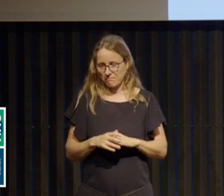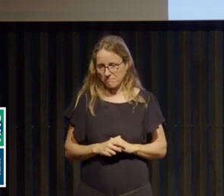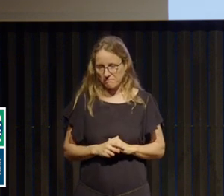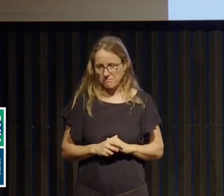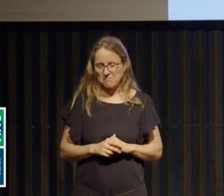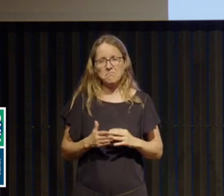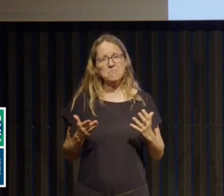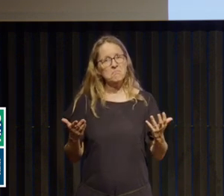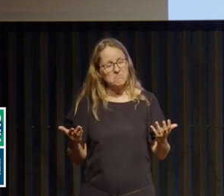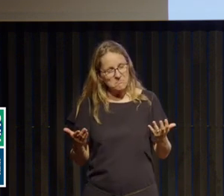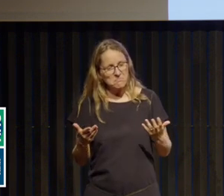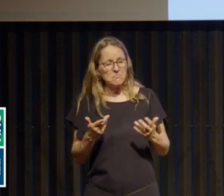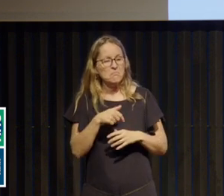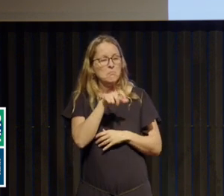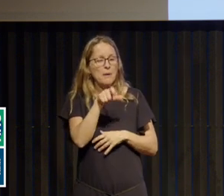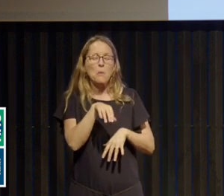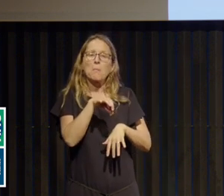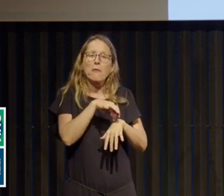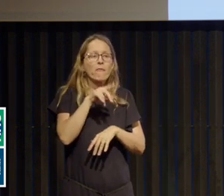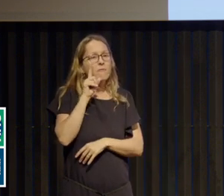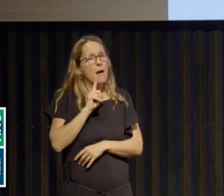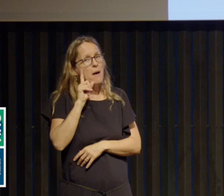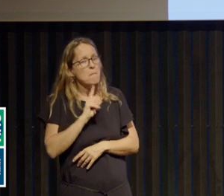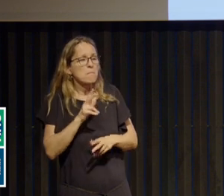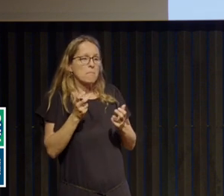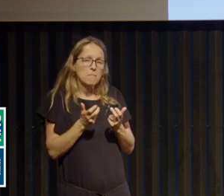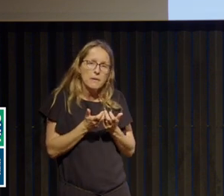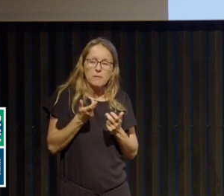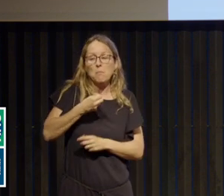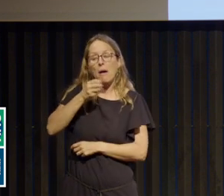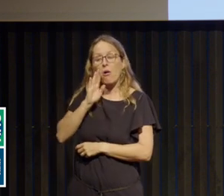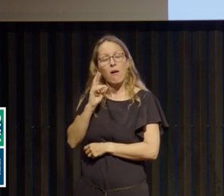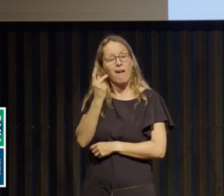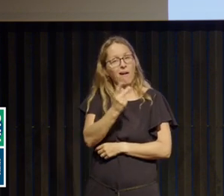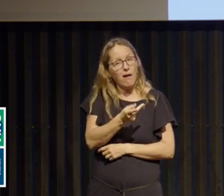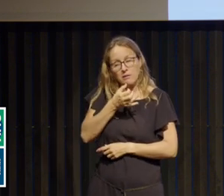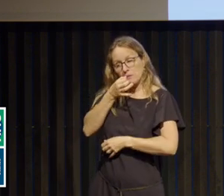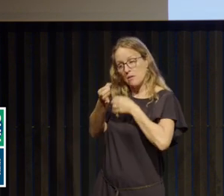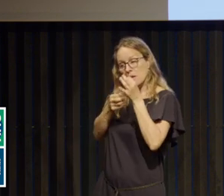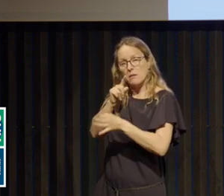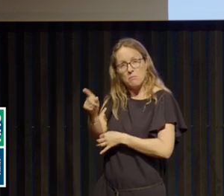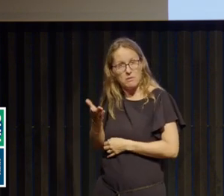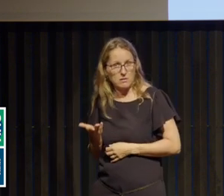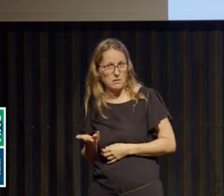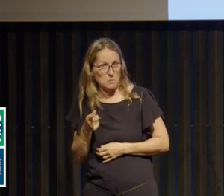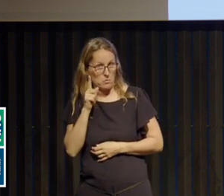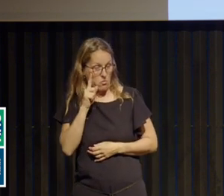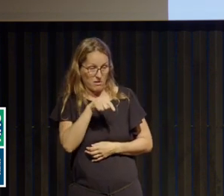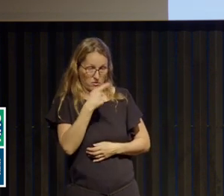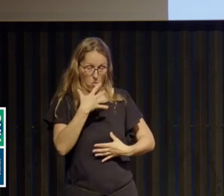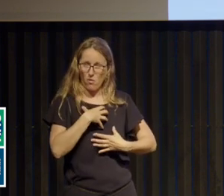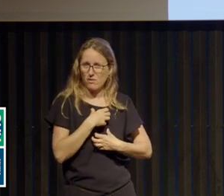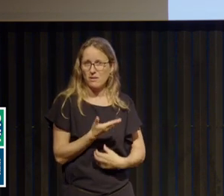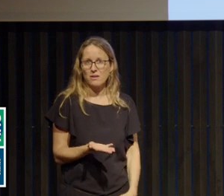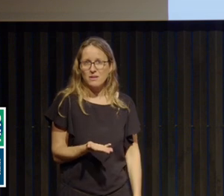cachent, nos patientes cachent des choses à leurs parents, voilà, mais il faut savoir que c'est le reflet de leur angoisse, tout simplement. Comment peuvent-elles